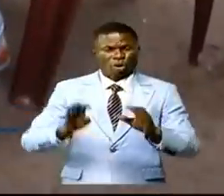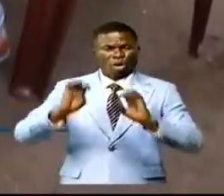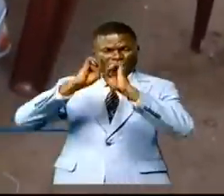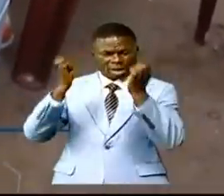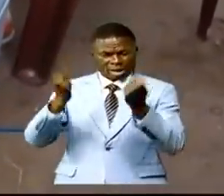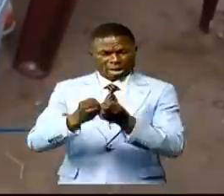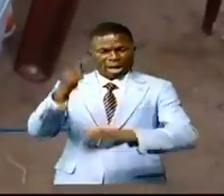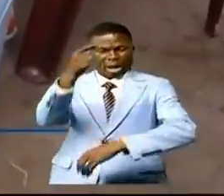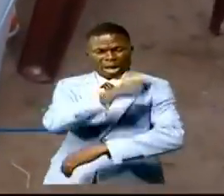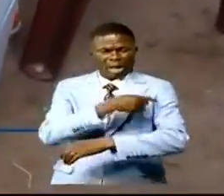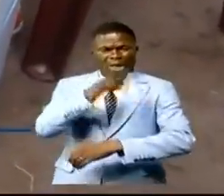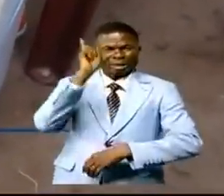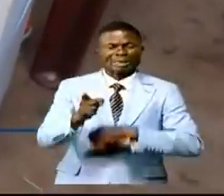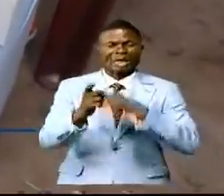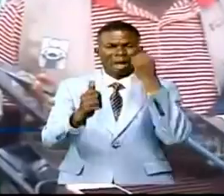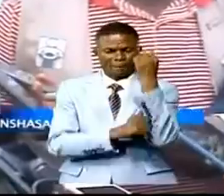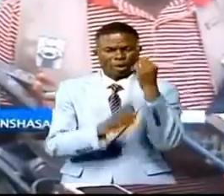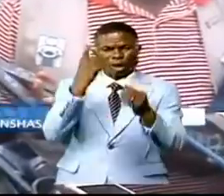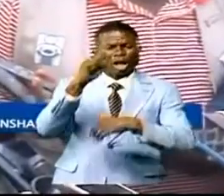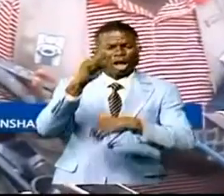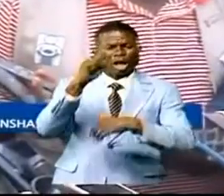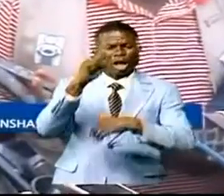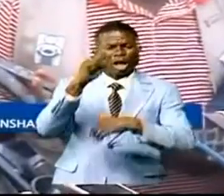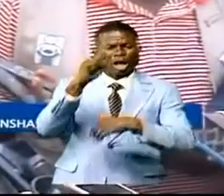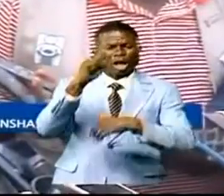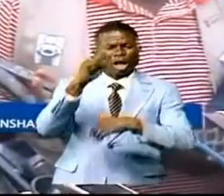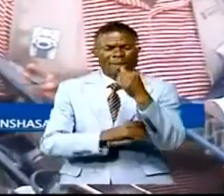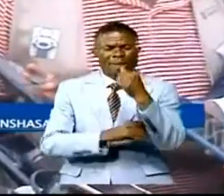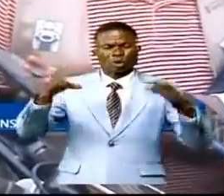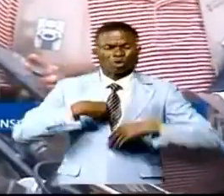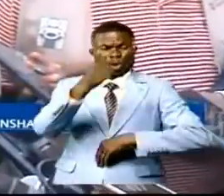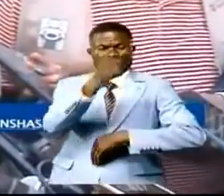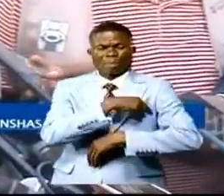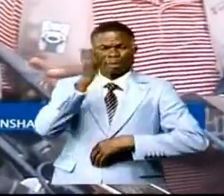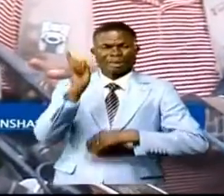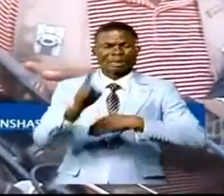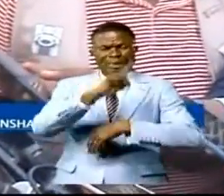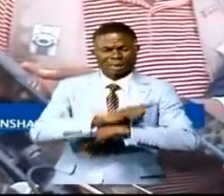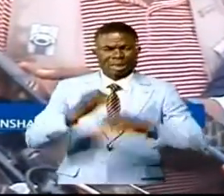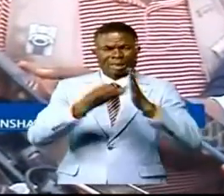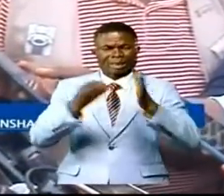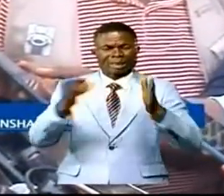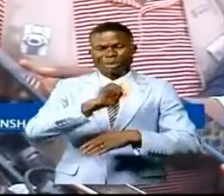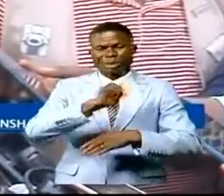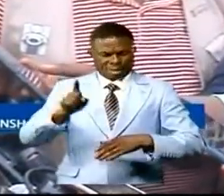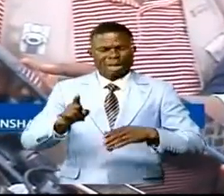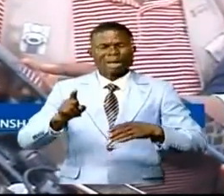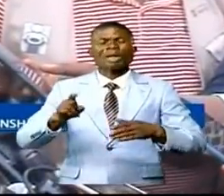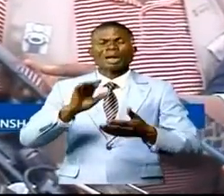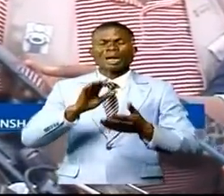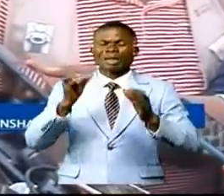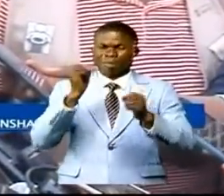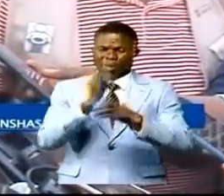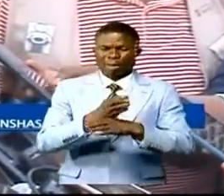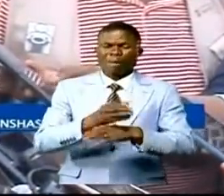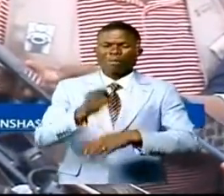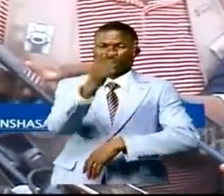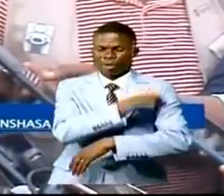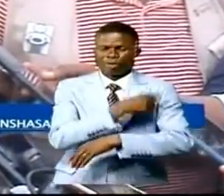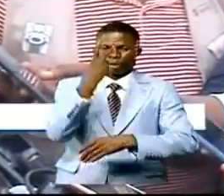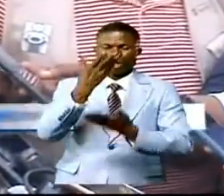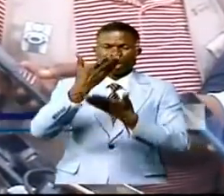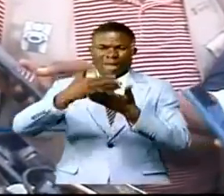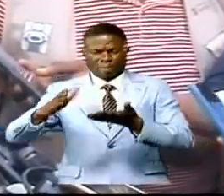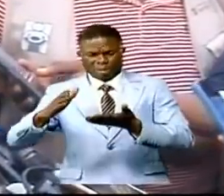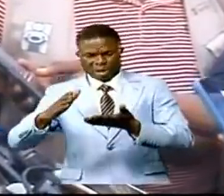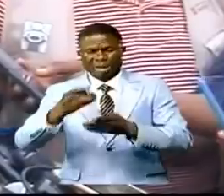puisse vacciner au moins 100 personnes par jour. Dans l'ensemble on en s'entend à près de 70 000 personnes à vacciner pendant les deux phases ou les deux